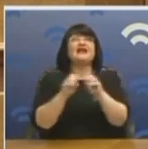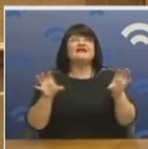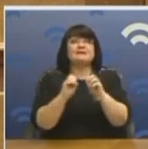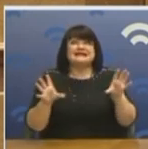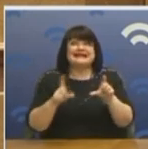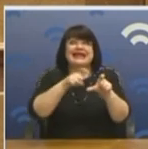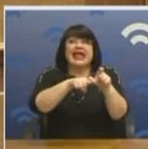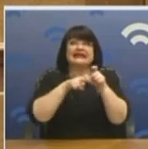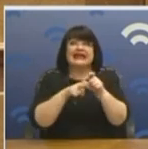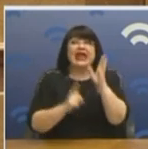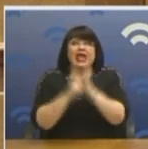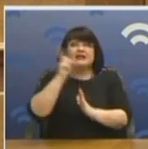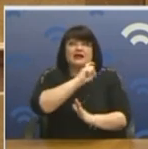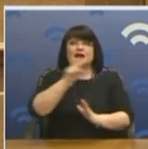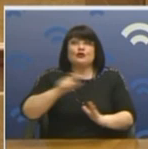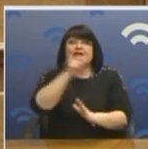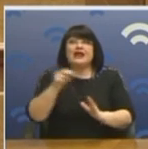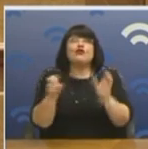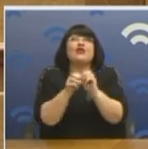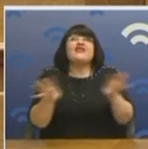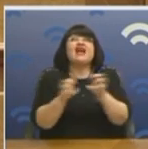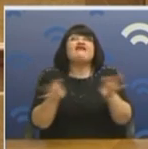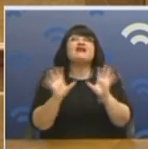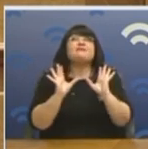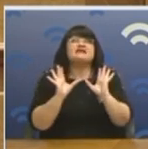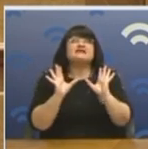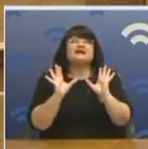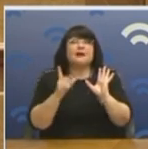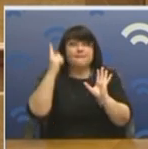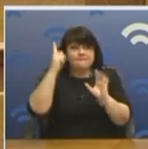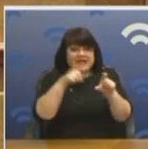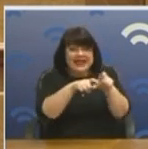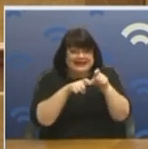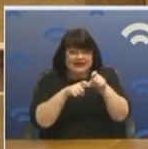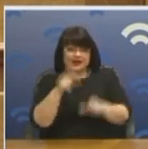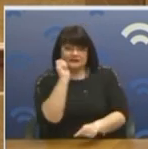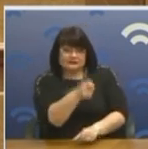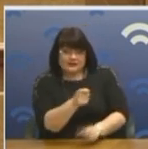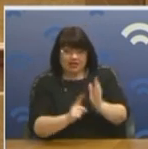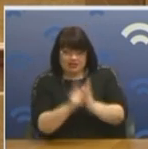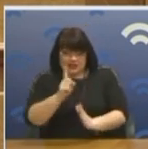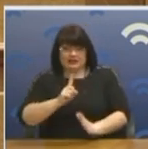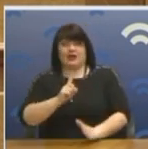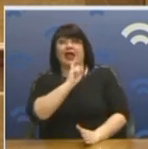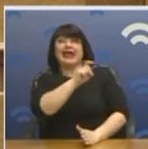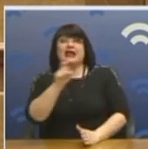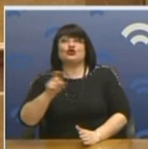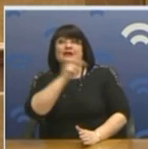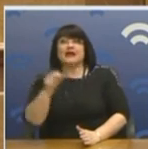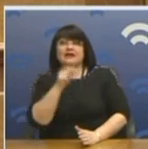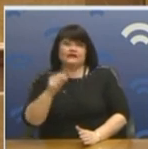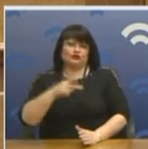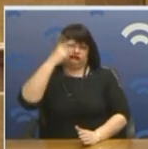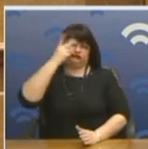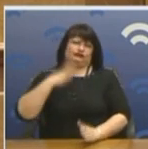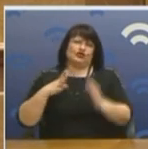εκατομμύρια ευρώ. Σε μια διαφημιστική εταιρεία. Τα οποία θα τα διεχειοτεύσει η διαφημιστική εταιρεία κατά πως βολεύει. Αλλά